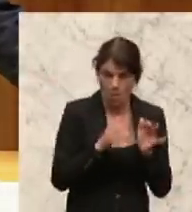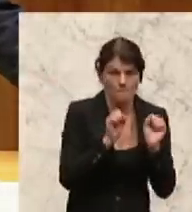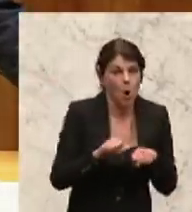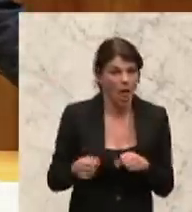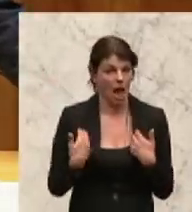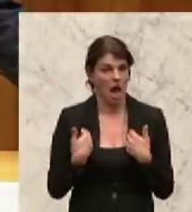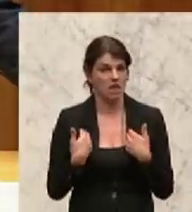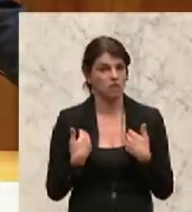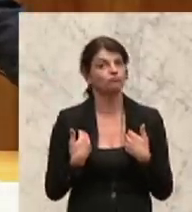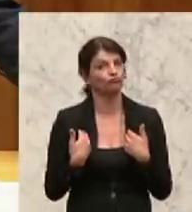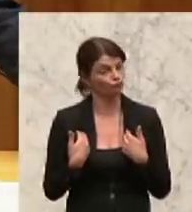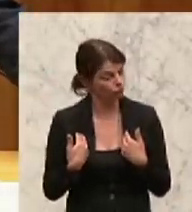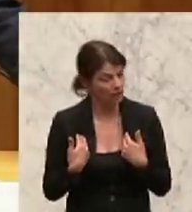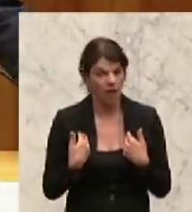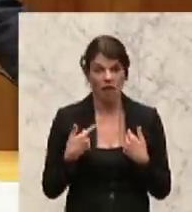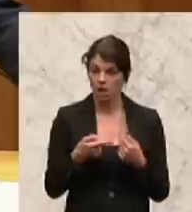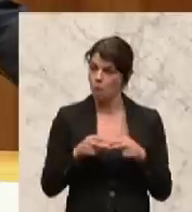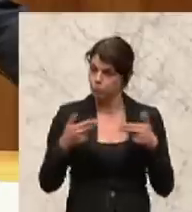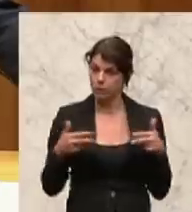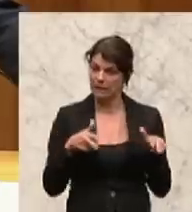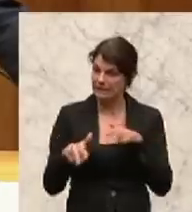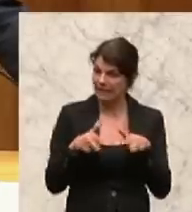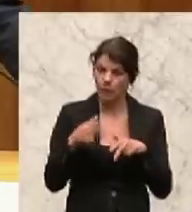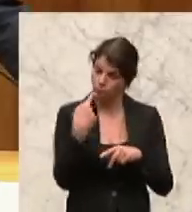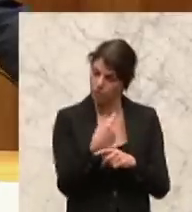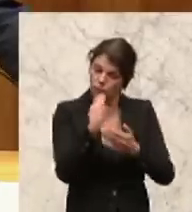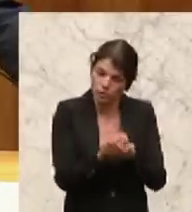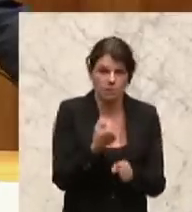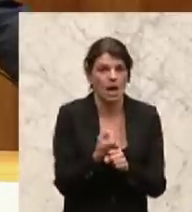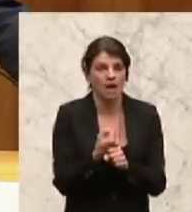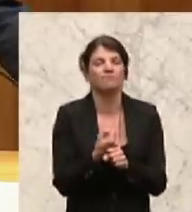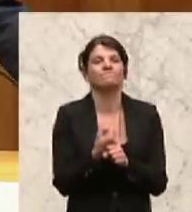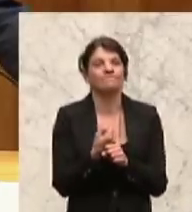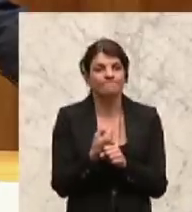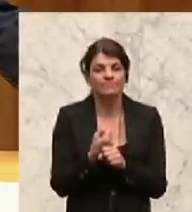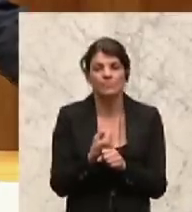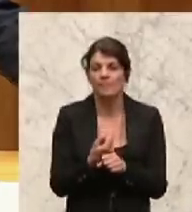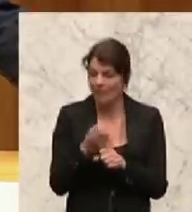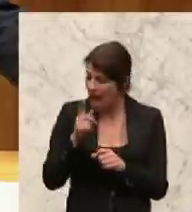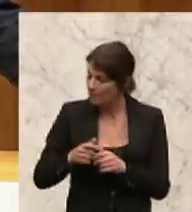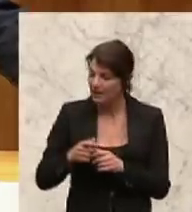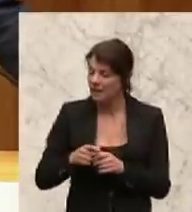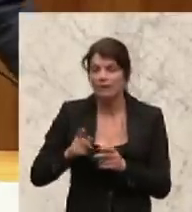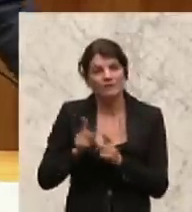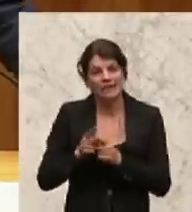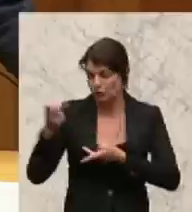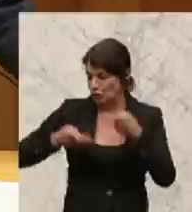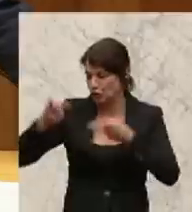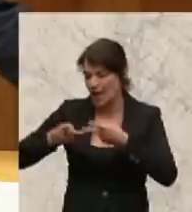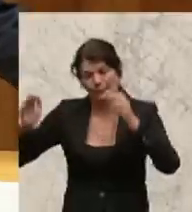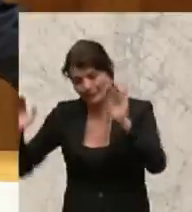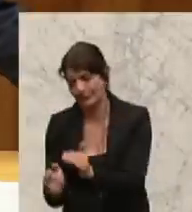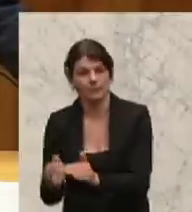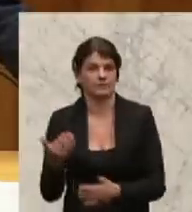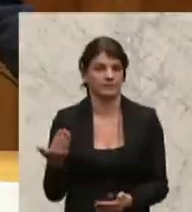die Sie hier und die Bundesregierung einschlägt, damit die maximale Höhe des Schadens vermieden wird. In